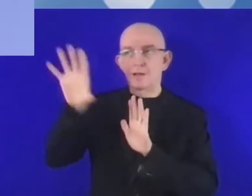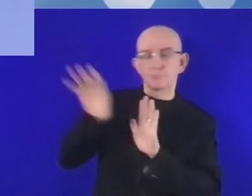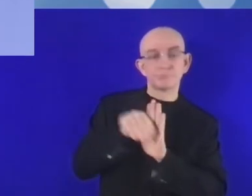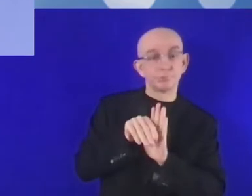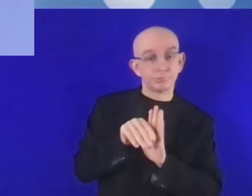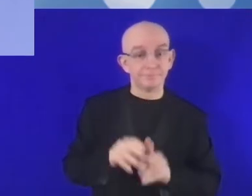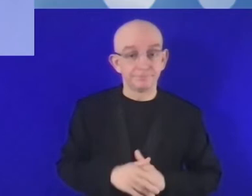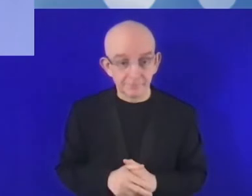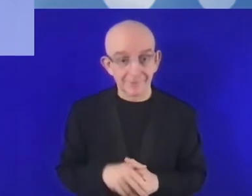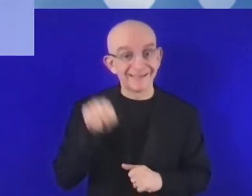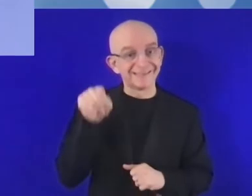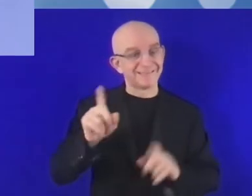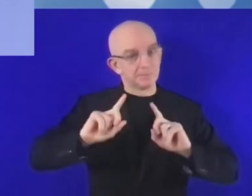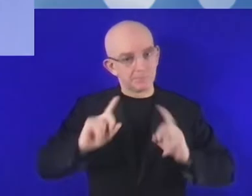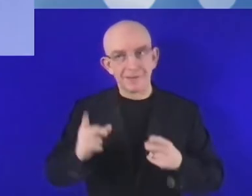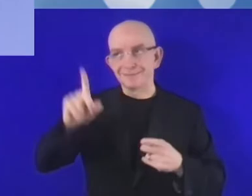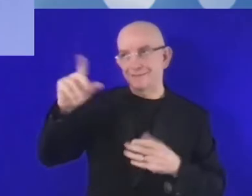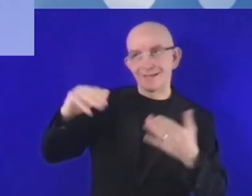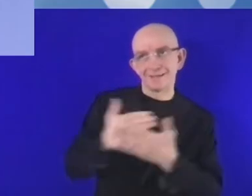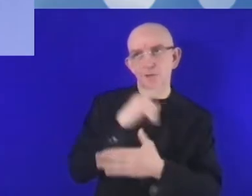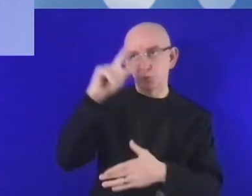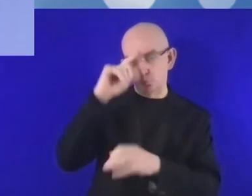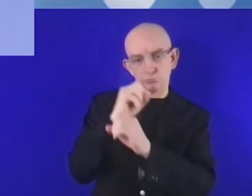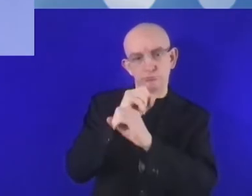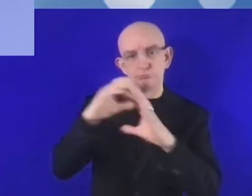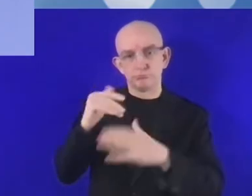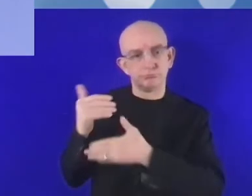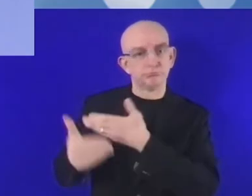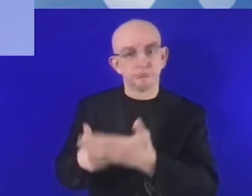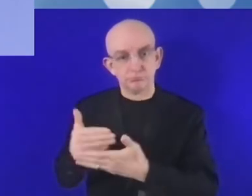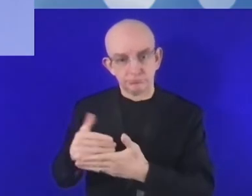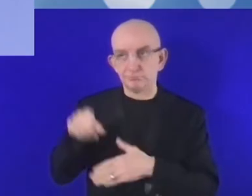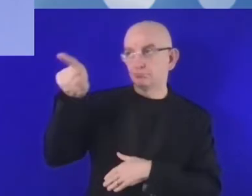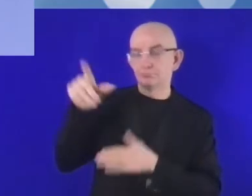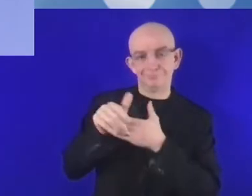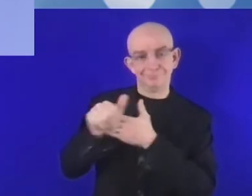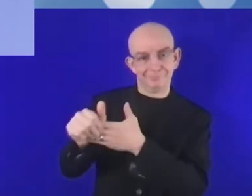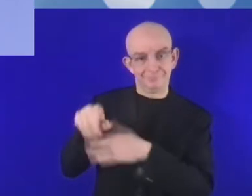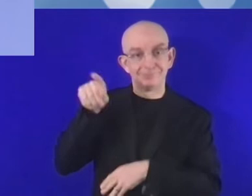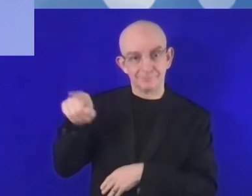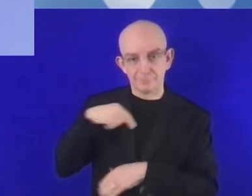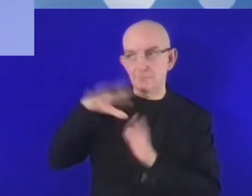i bardzo stanowcze zaangażowanie po stronie przywódców, stronie liderów.